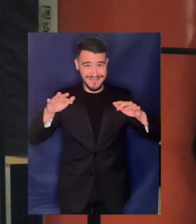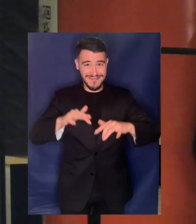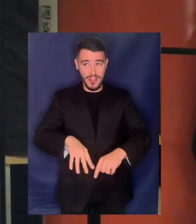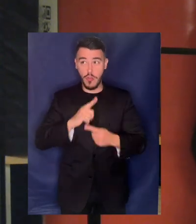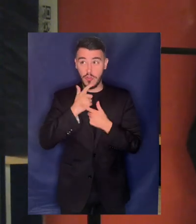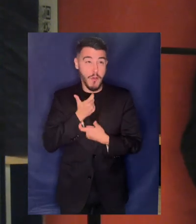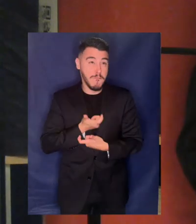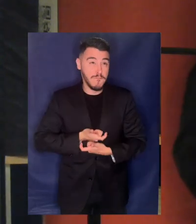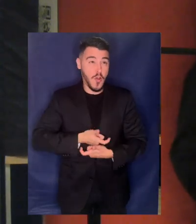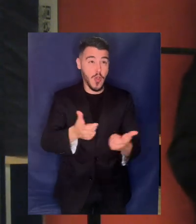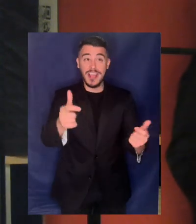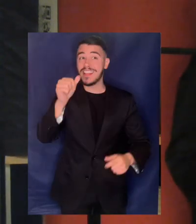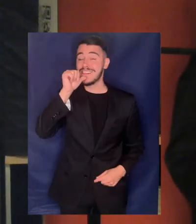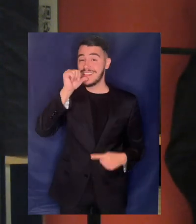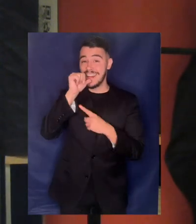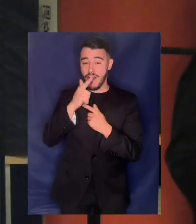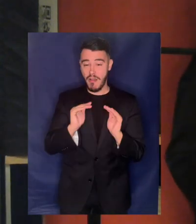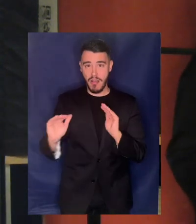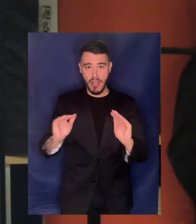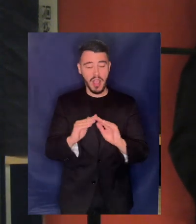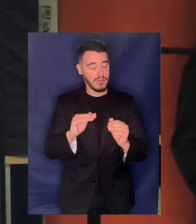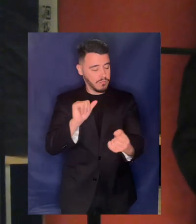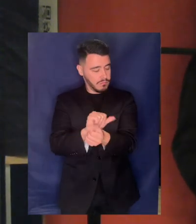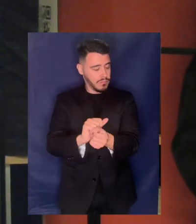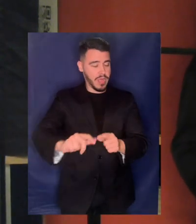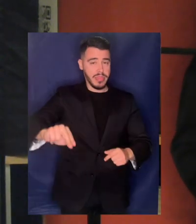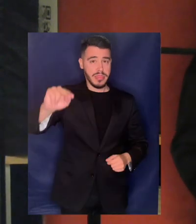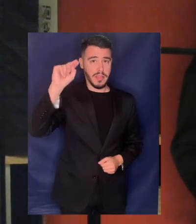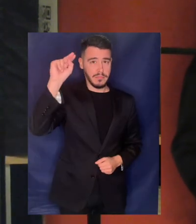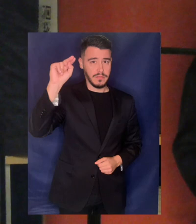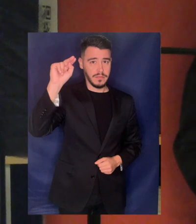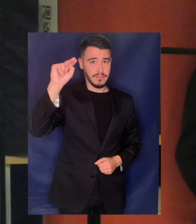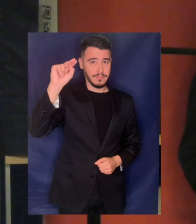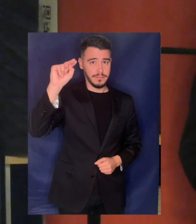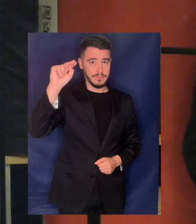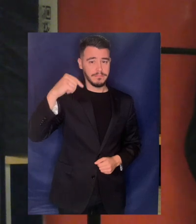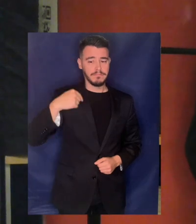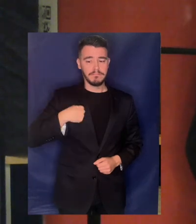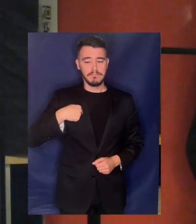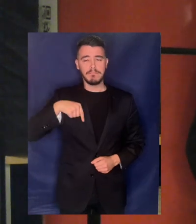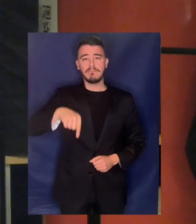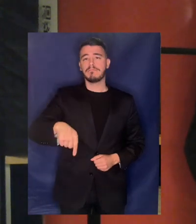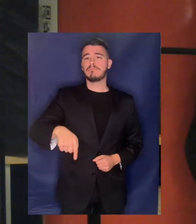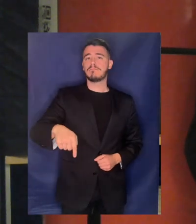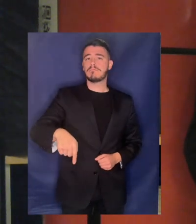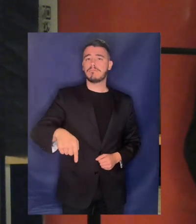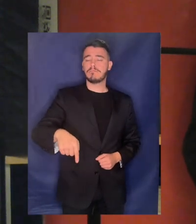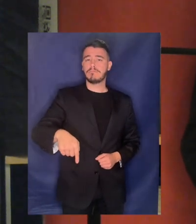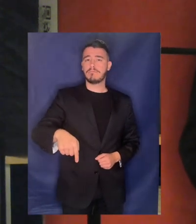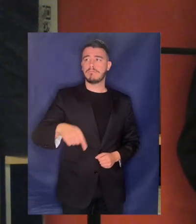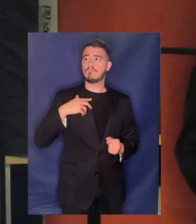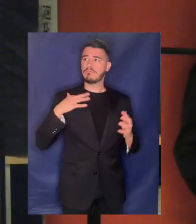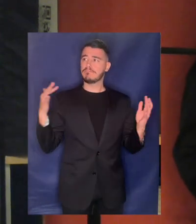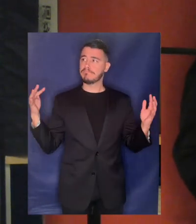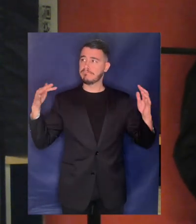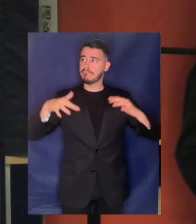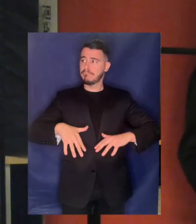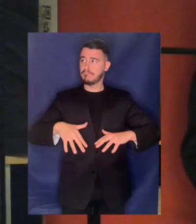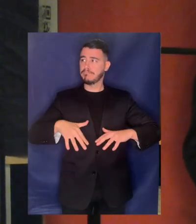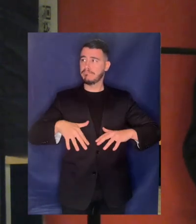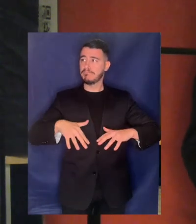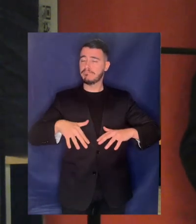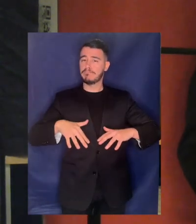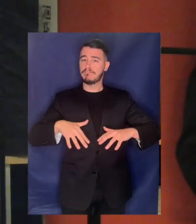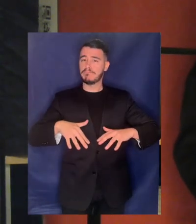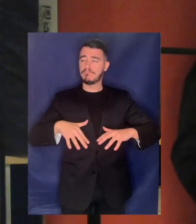κλείνουμε ουσιαστικά και με τη σημερινή συνάντησή μας κλείνουμε ένα